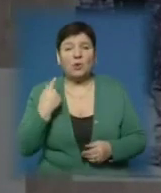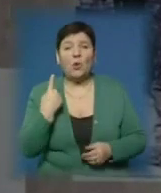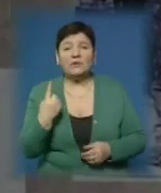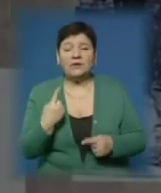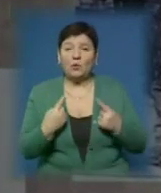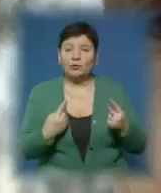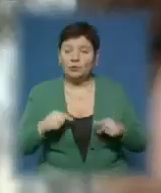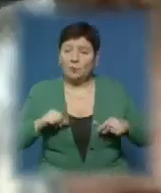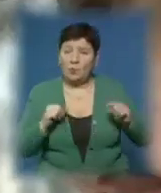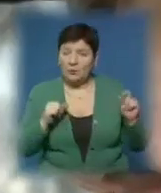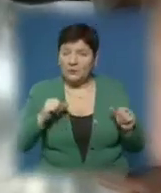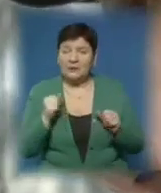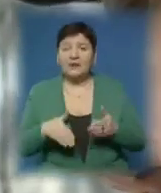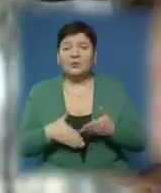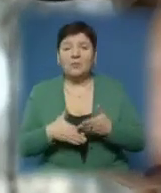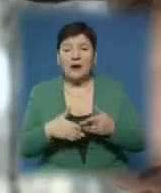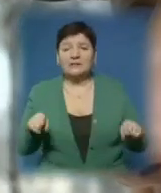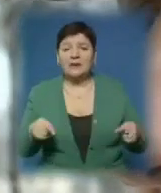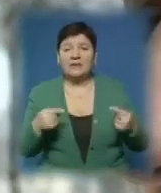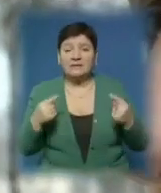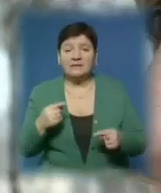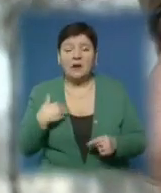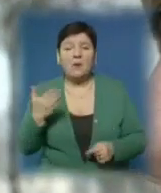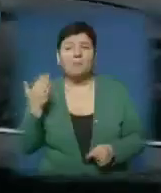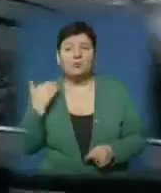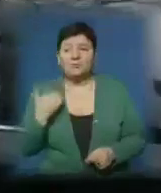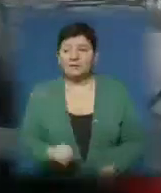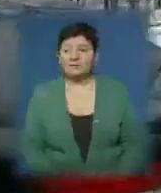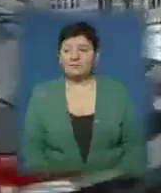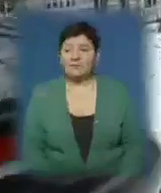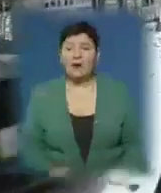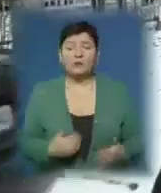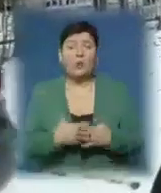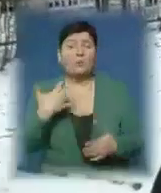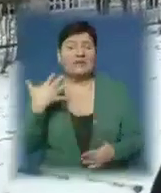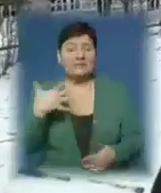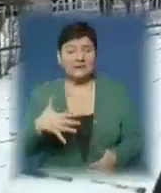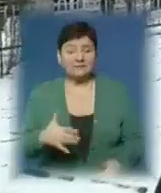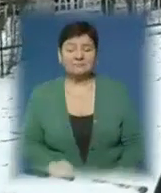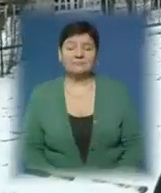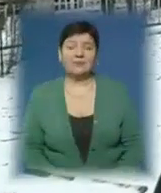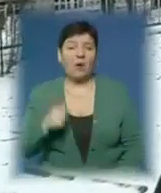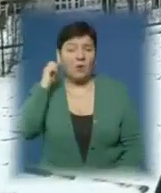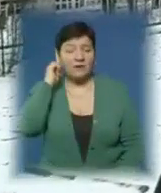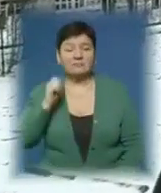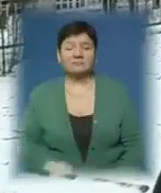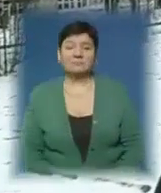реабілітуватися. Тривалість життя серед афганців невелика. До 50 років.